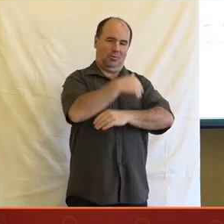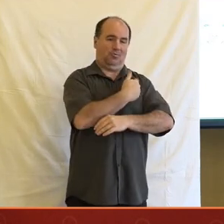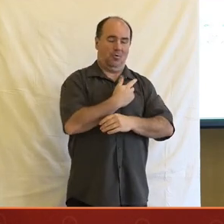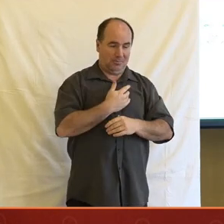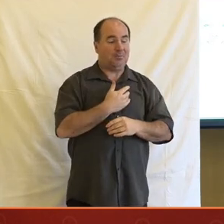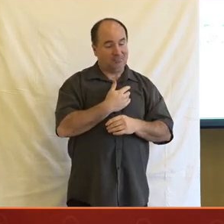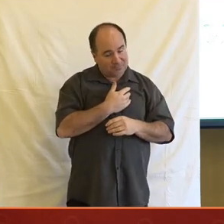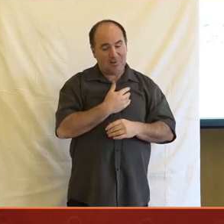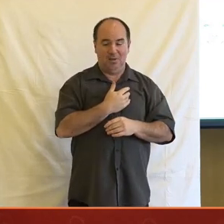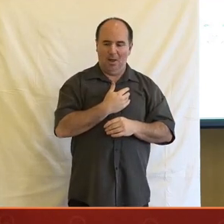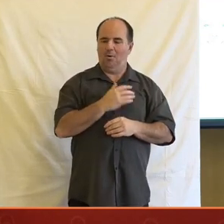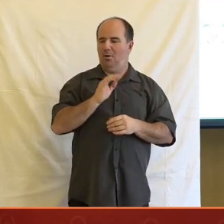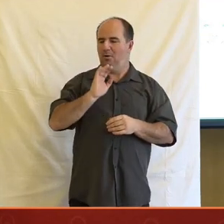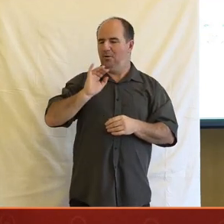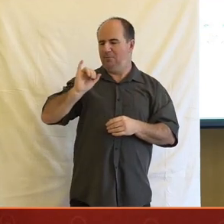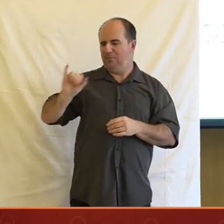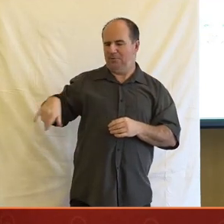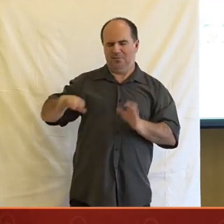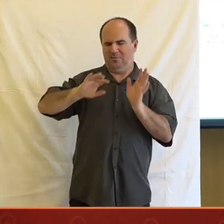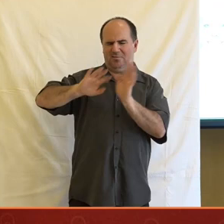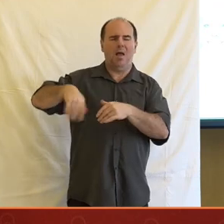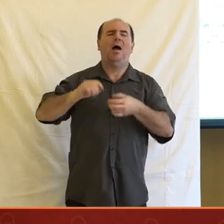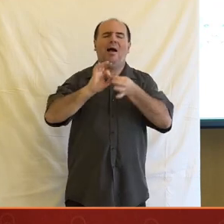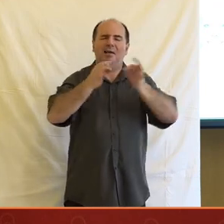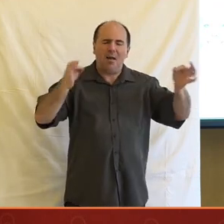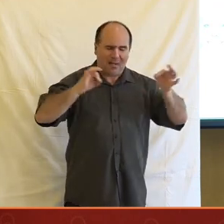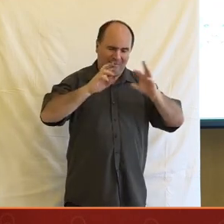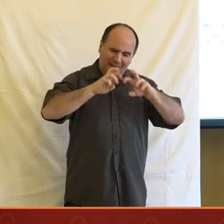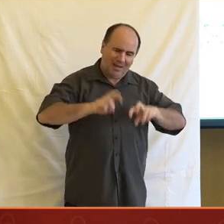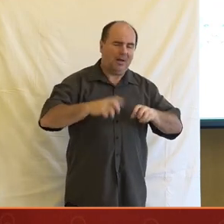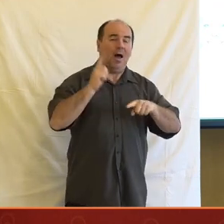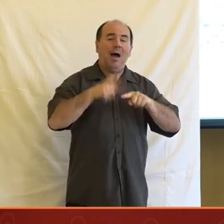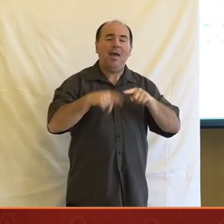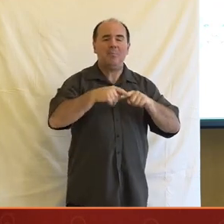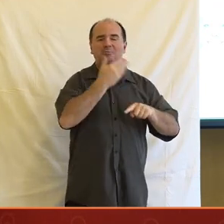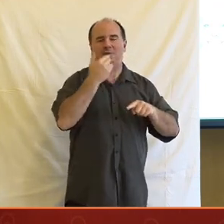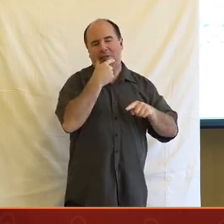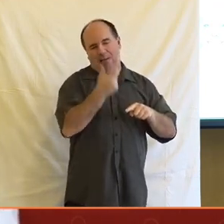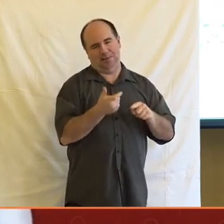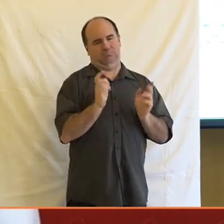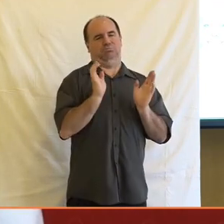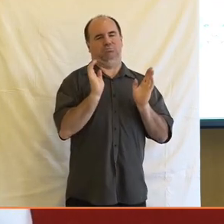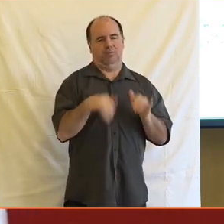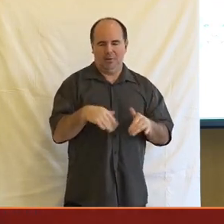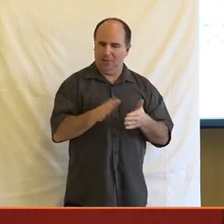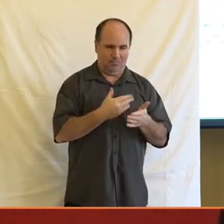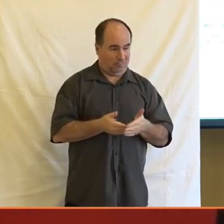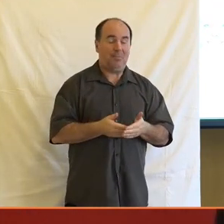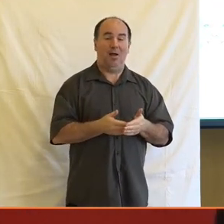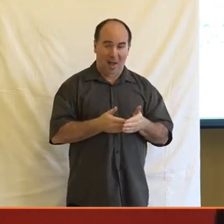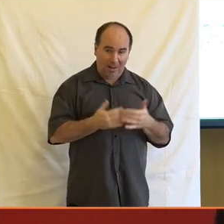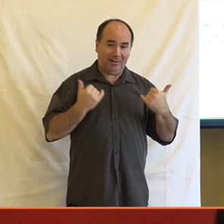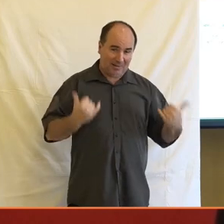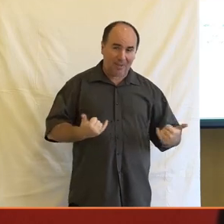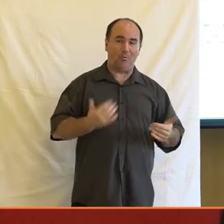hezké, jako třeba gramatiku, opravdu velmi důkladně, ale už jako poměrně méně potřebné a máme tady potřebnější věci.